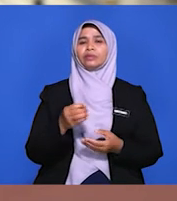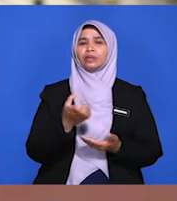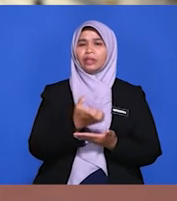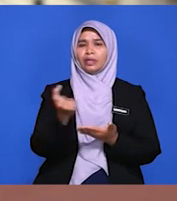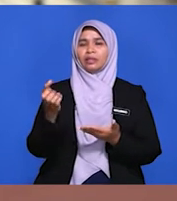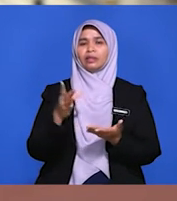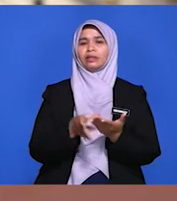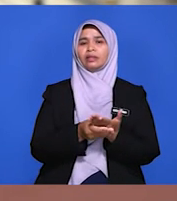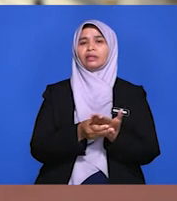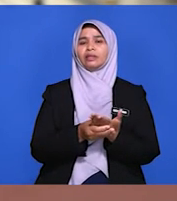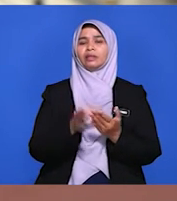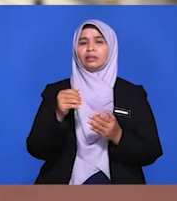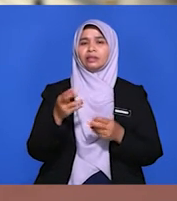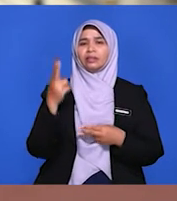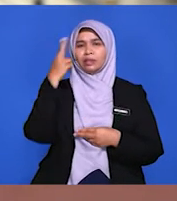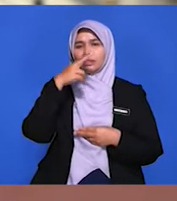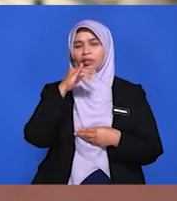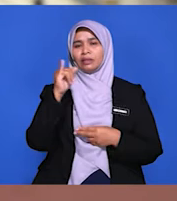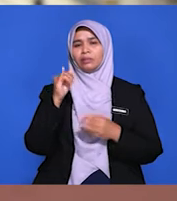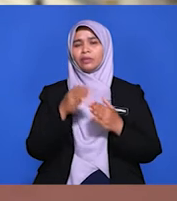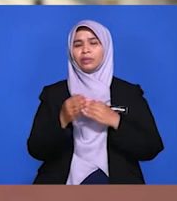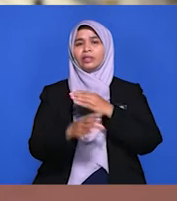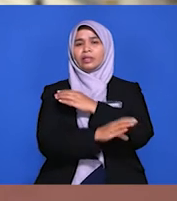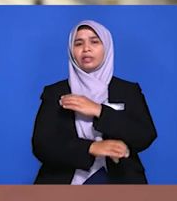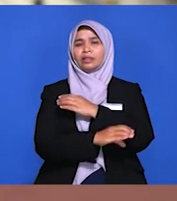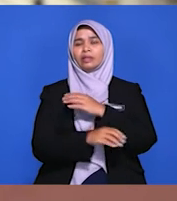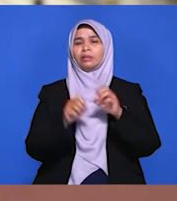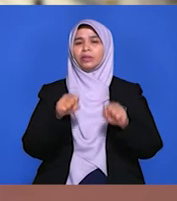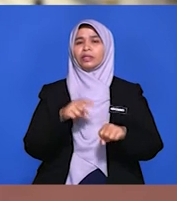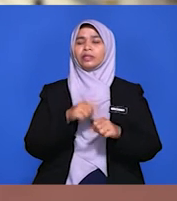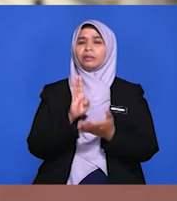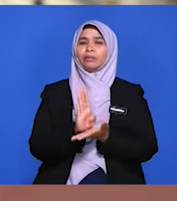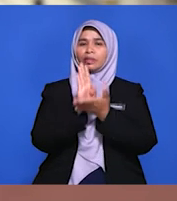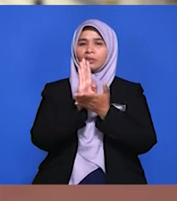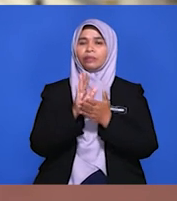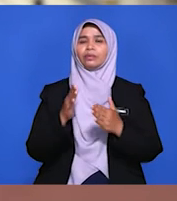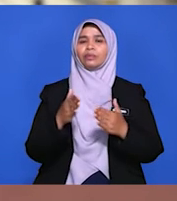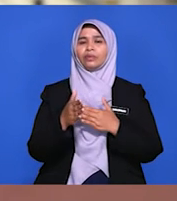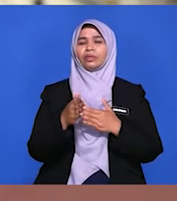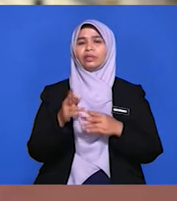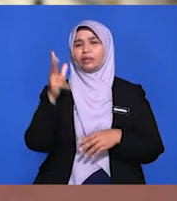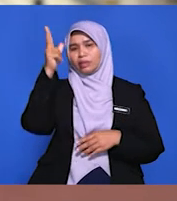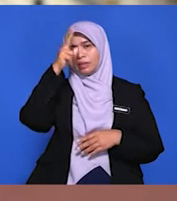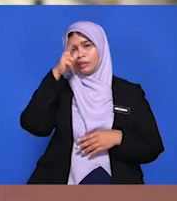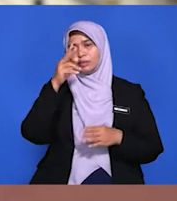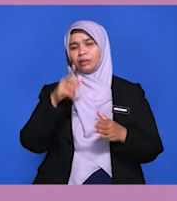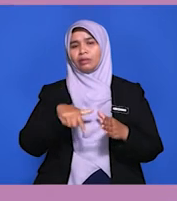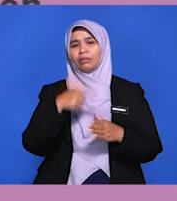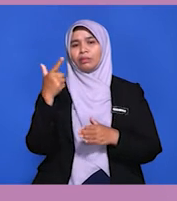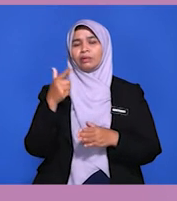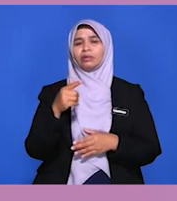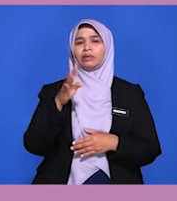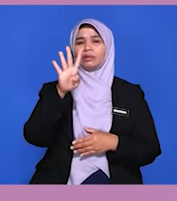pengangguran yang dihadapi oleh negara kita boleh dibantu oleh agensi-agensi atau kerajaan luar.